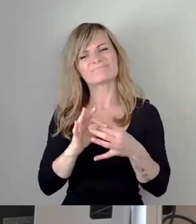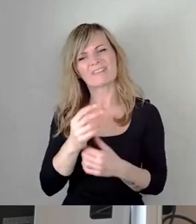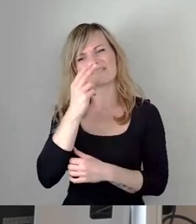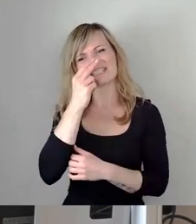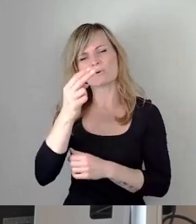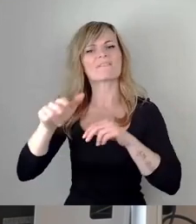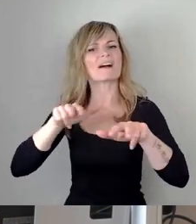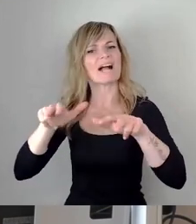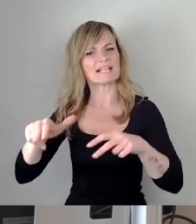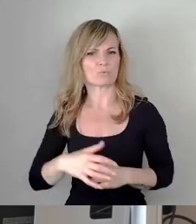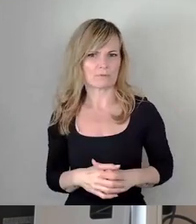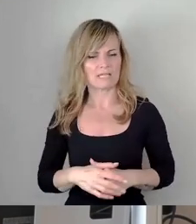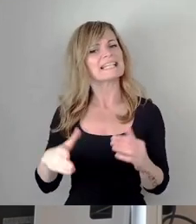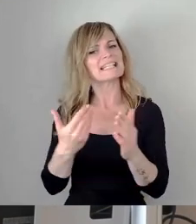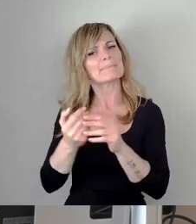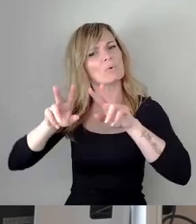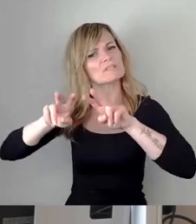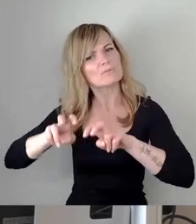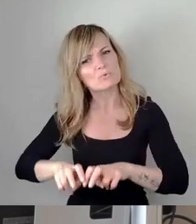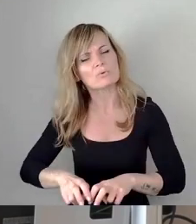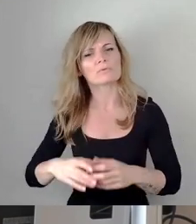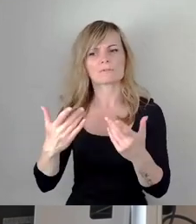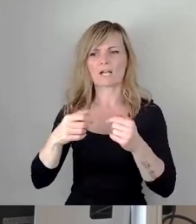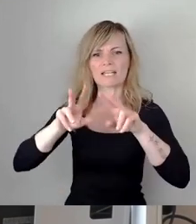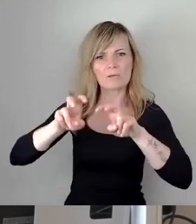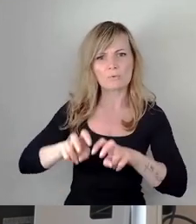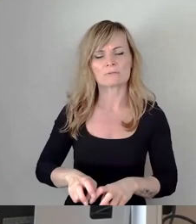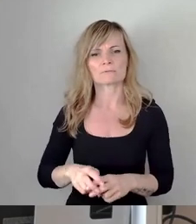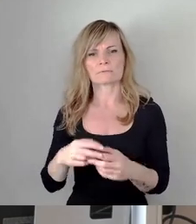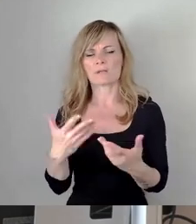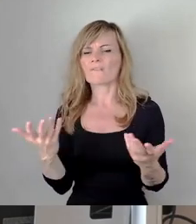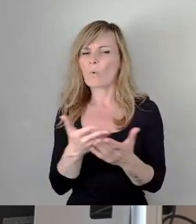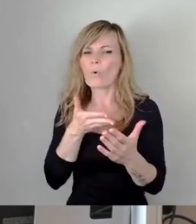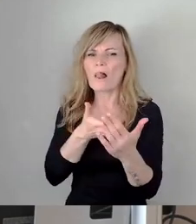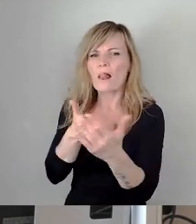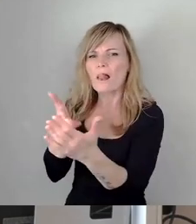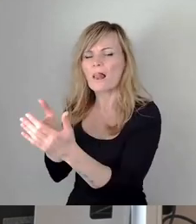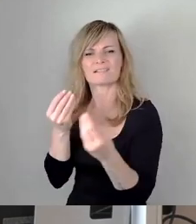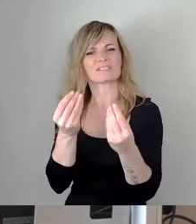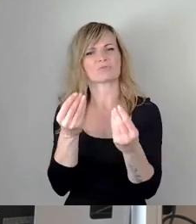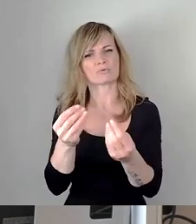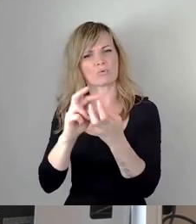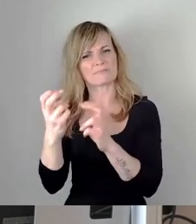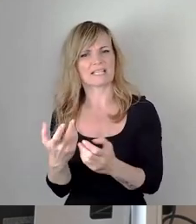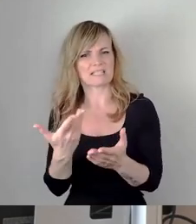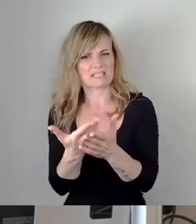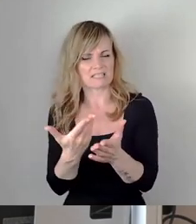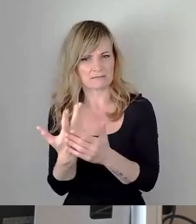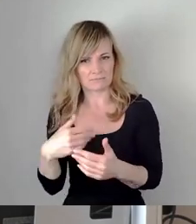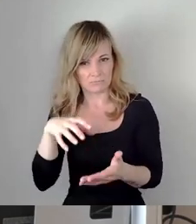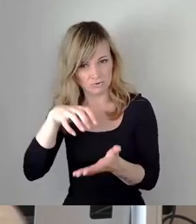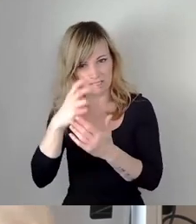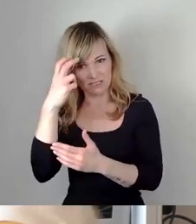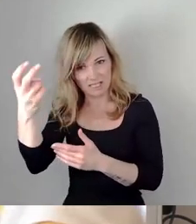Gibt es da Untersuchungen und Analysen, welche Hemmnisse da bestehen bei der Umsetzung dieser Stadtratsbeschlüsse?